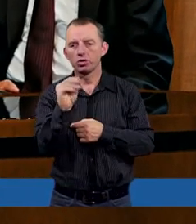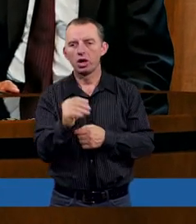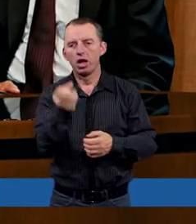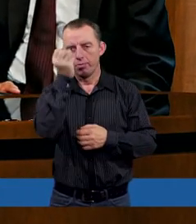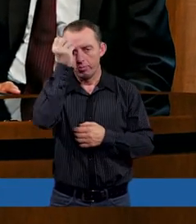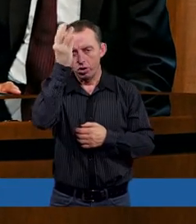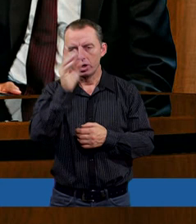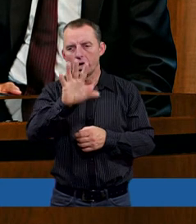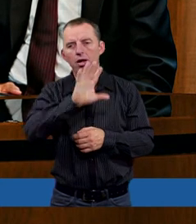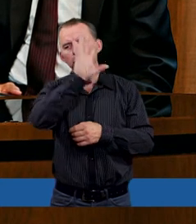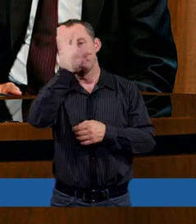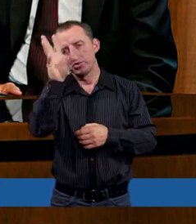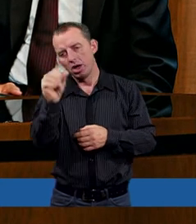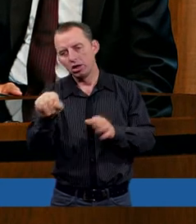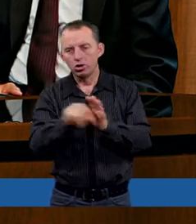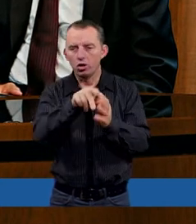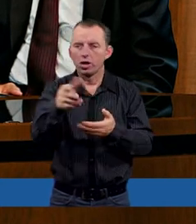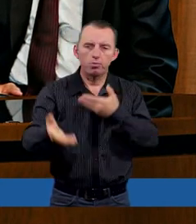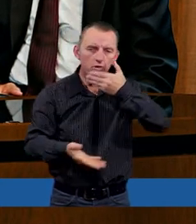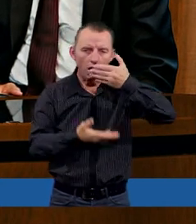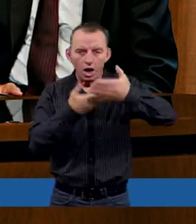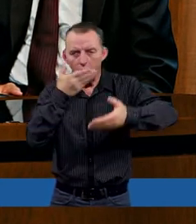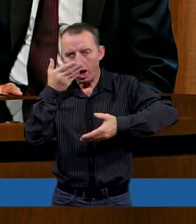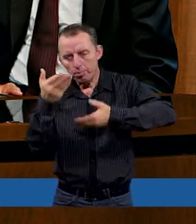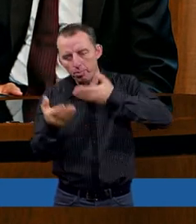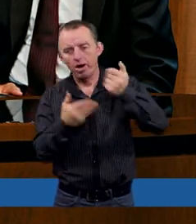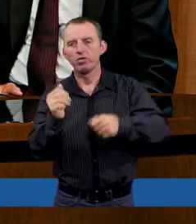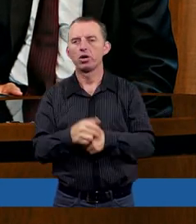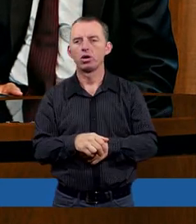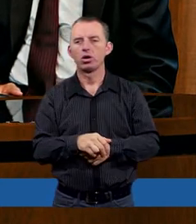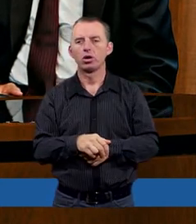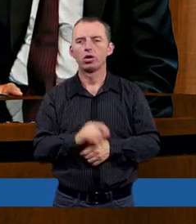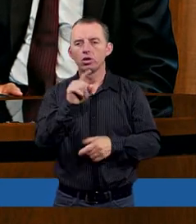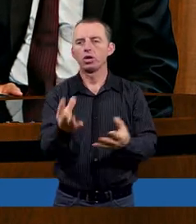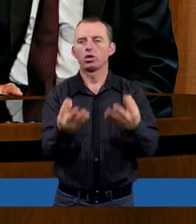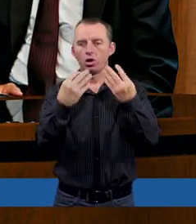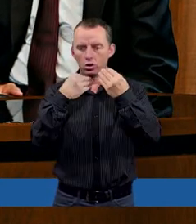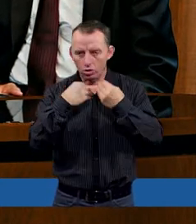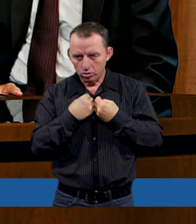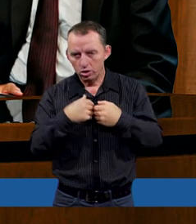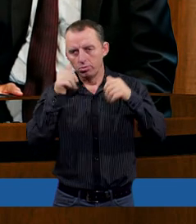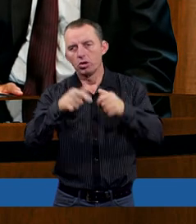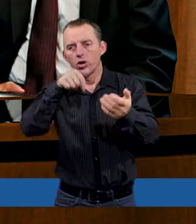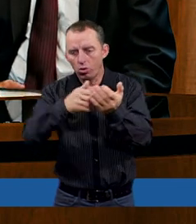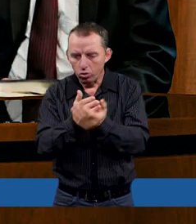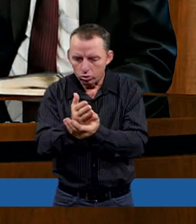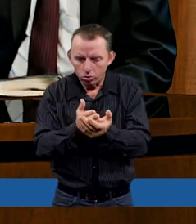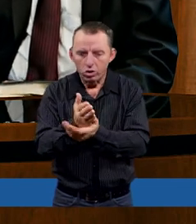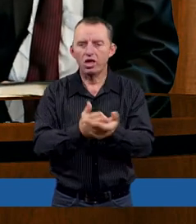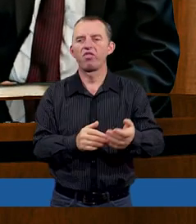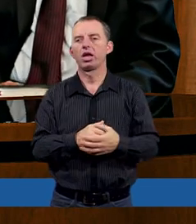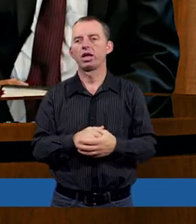Mojżesz tak pięknie do nich przemawiał. Wy zaszczytu dostąpiliście, możecie usługiwać,